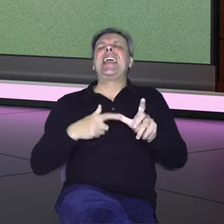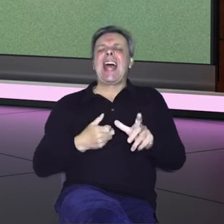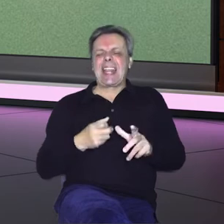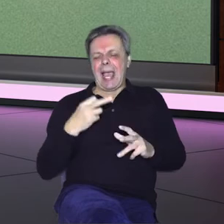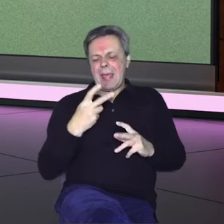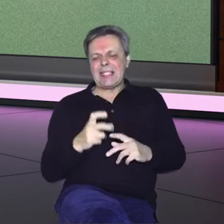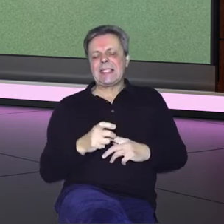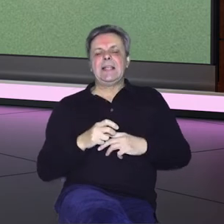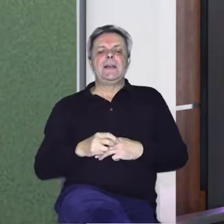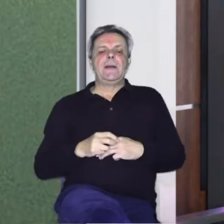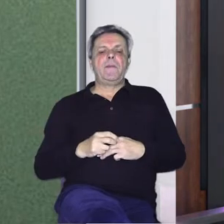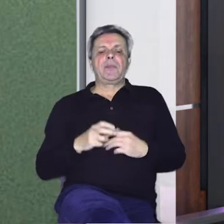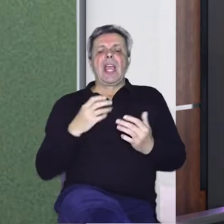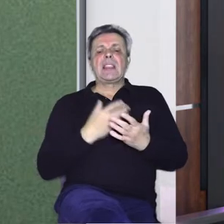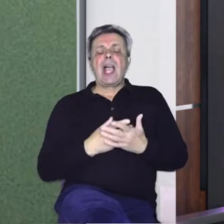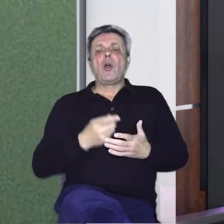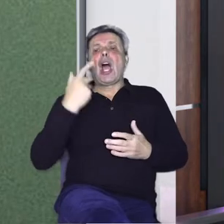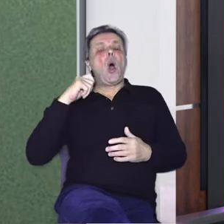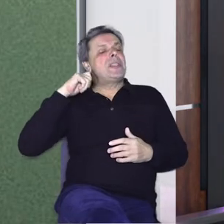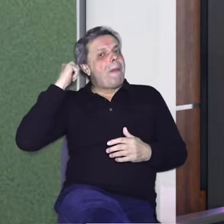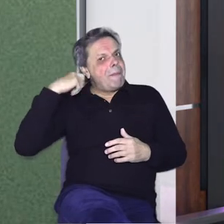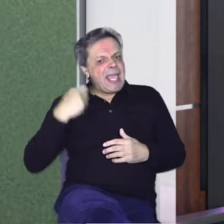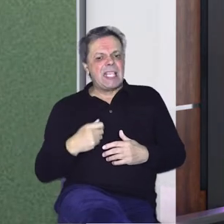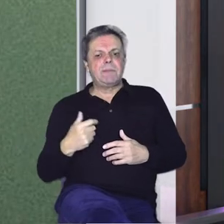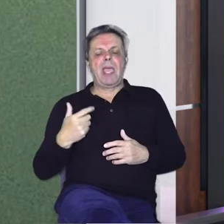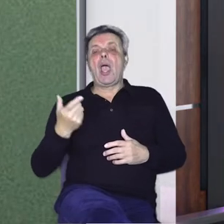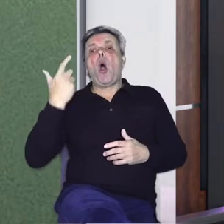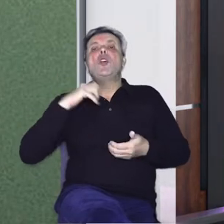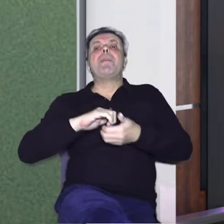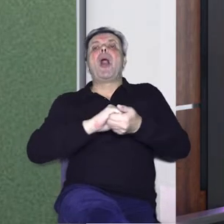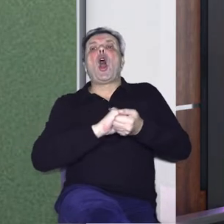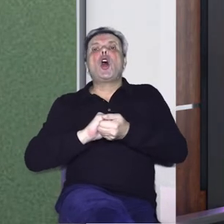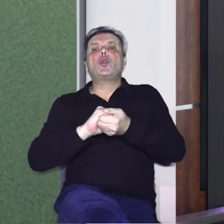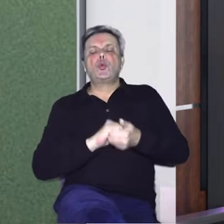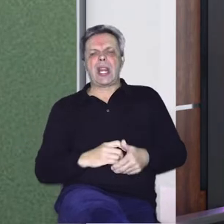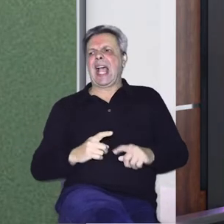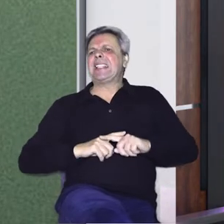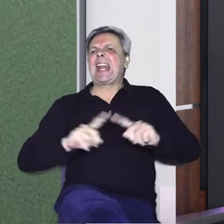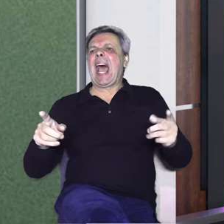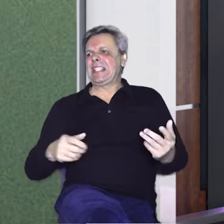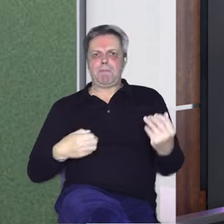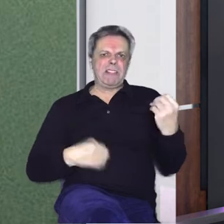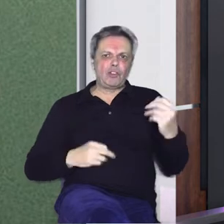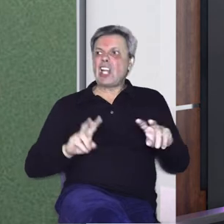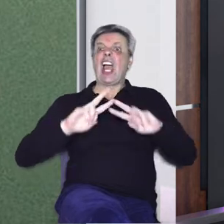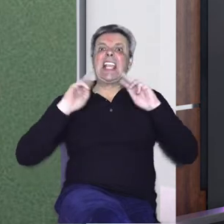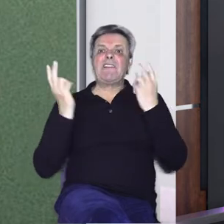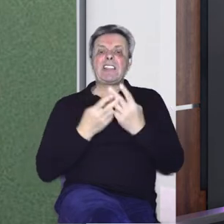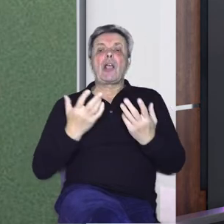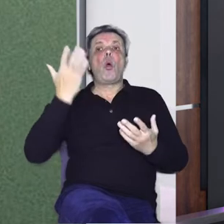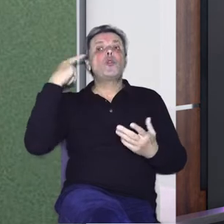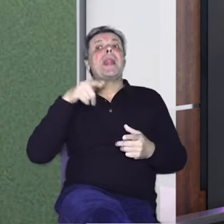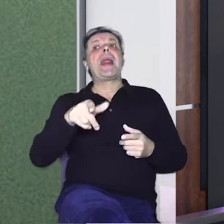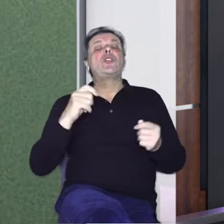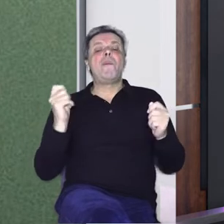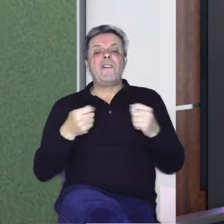odnosno laktovegetarijanac, tako da osim pjesme i osim druženja sa raznim izvođačima iz čitavog svijeta koji su